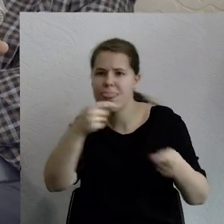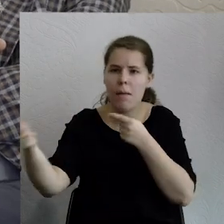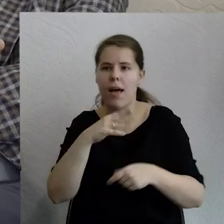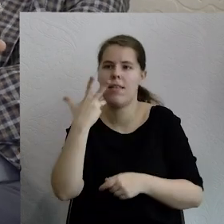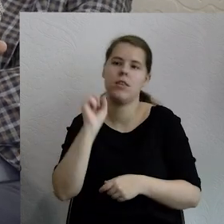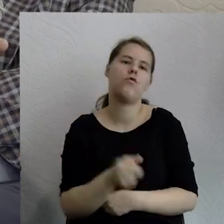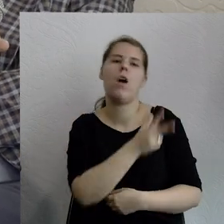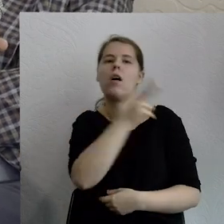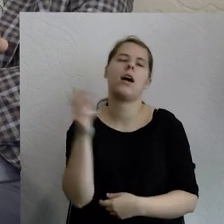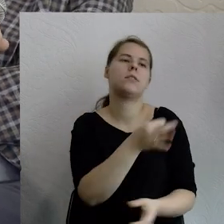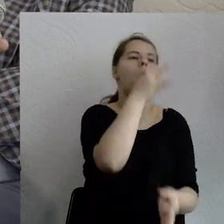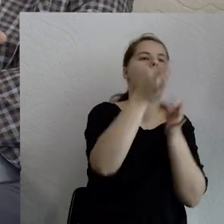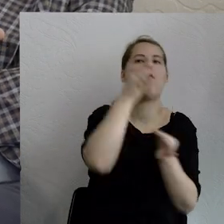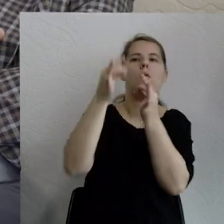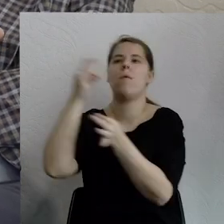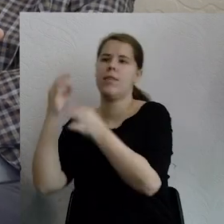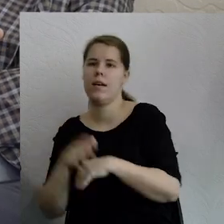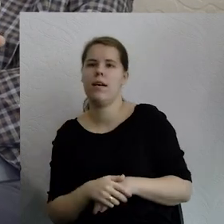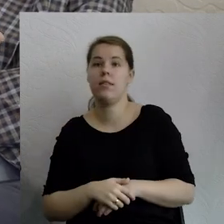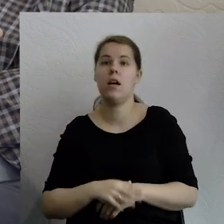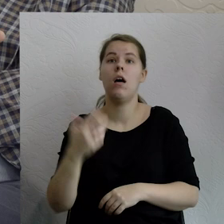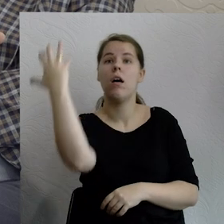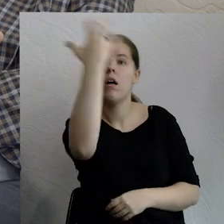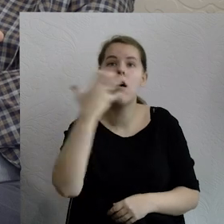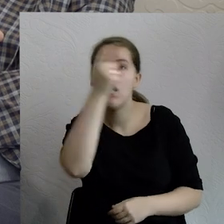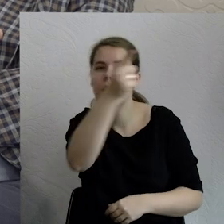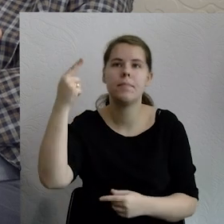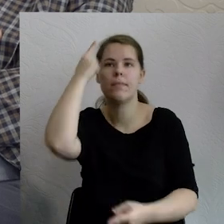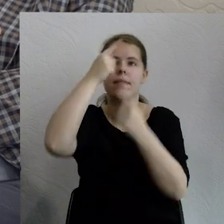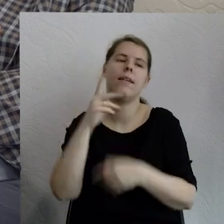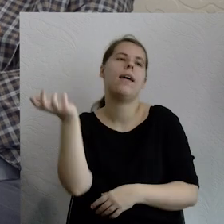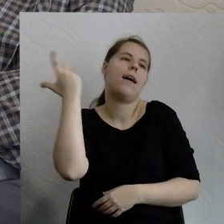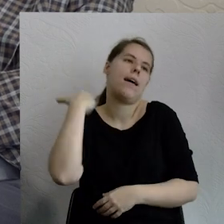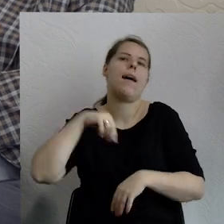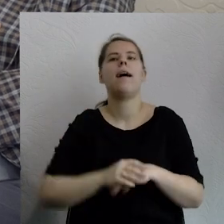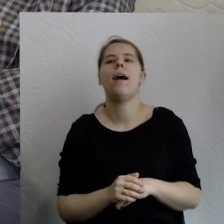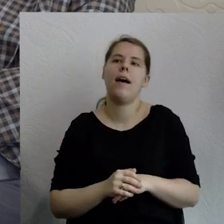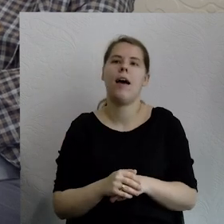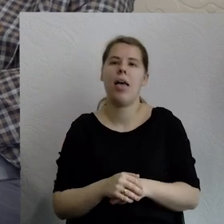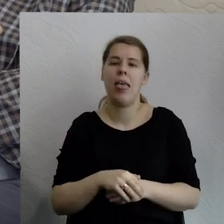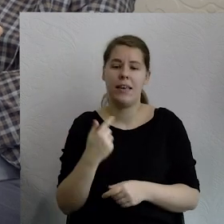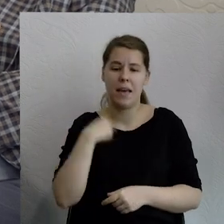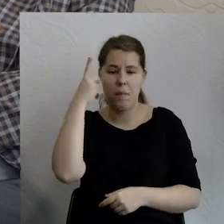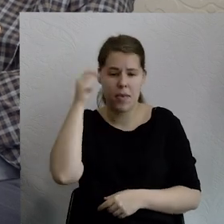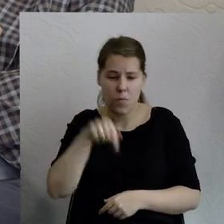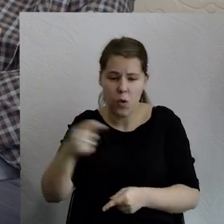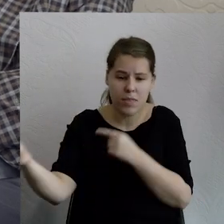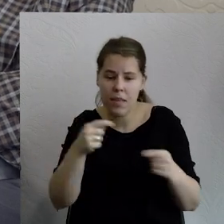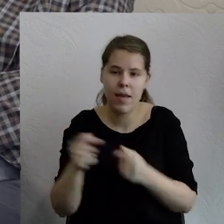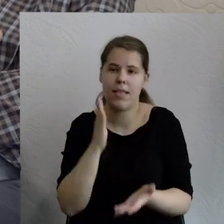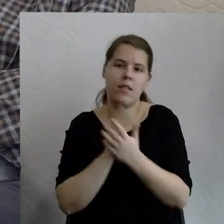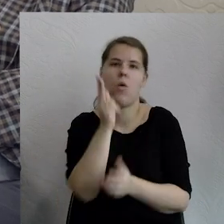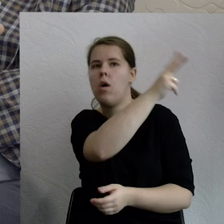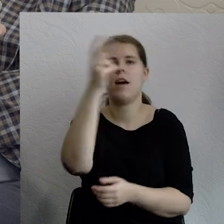które będą nas później oglądały, pomyślą, no nieźle się bawili, a później weszli na scenę i zaczęli opowiadać. Może tam coś